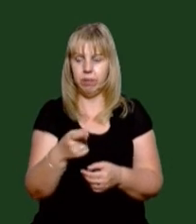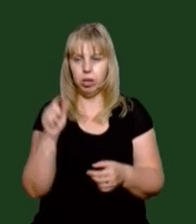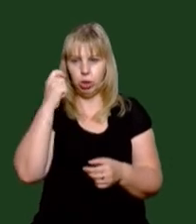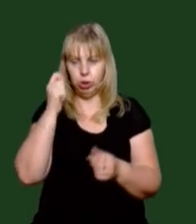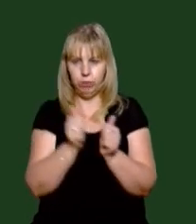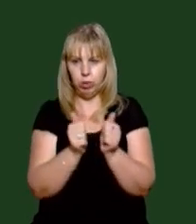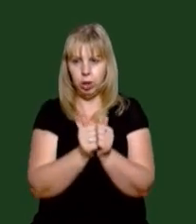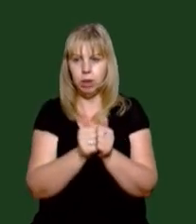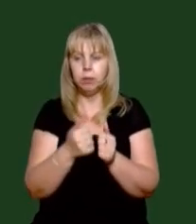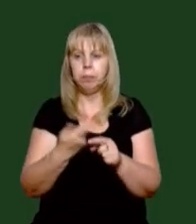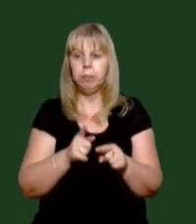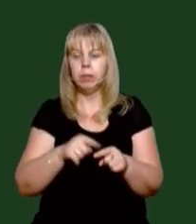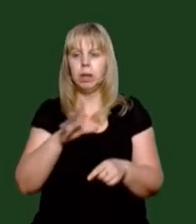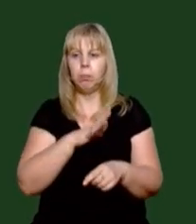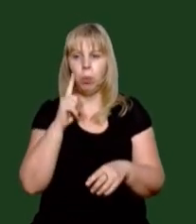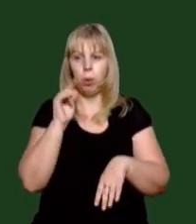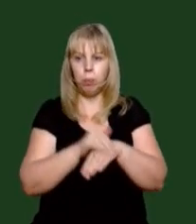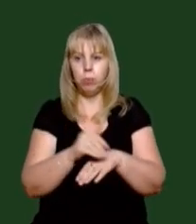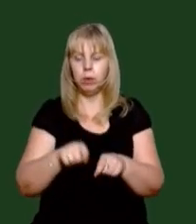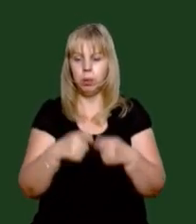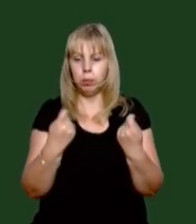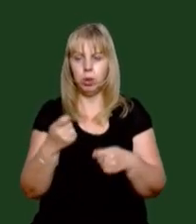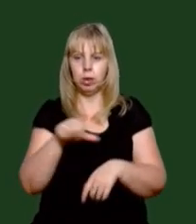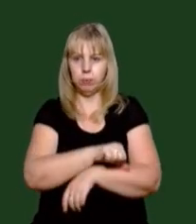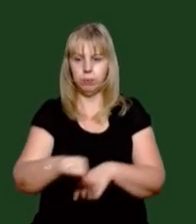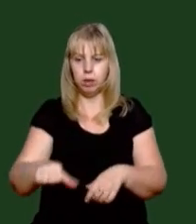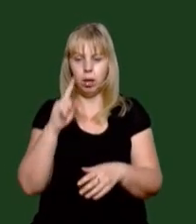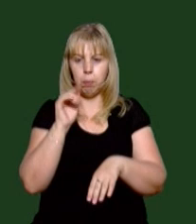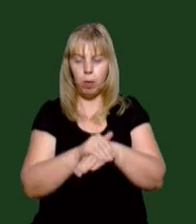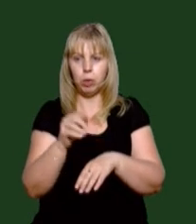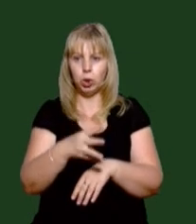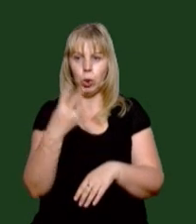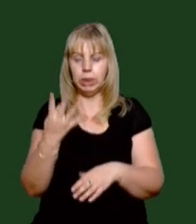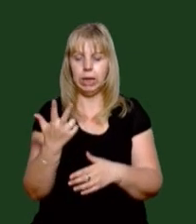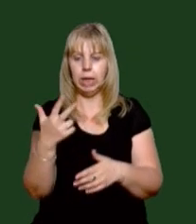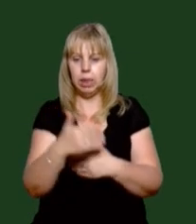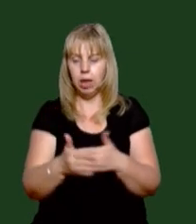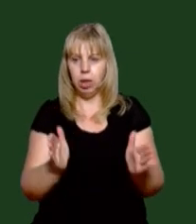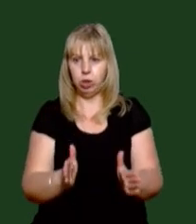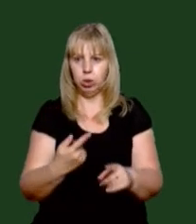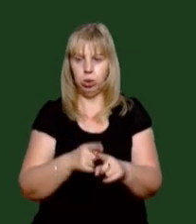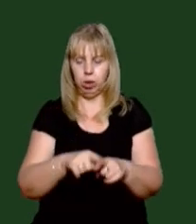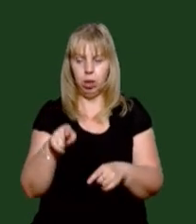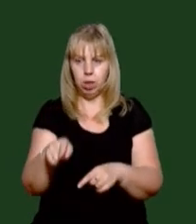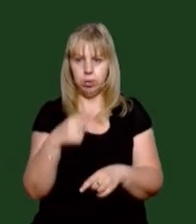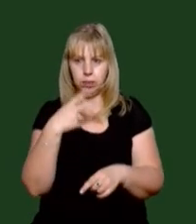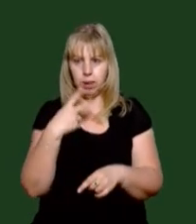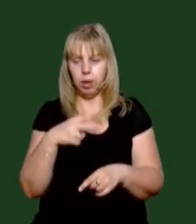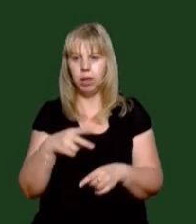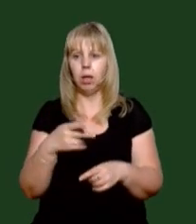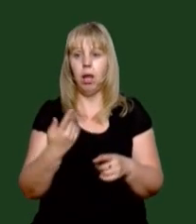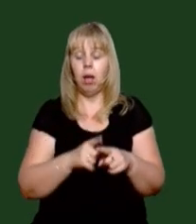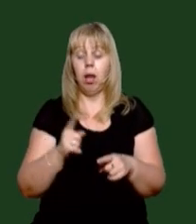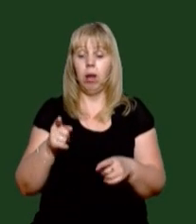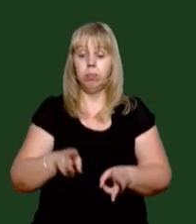Під час огляду місцевості, де були помічені правопорушники, прикордонники виявили 43 ящики контрабандного курва. Зловмисники